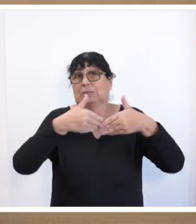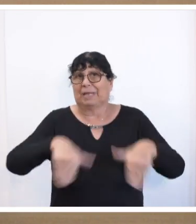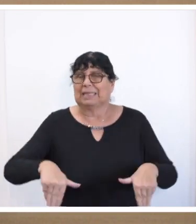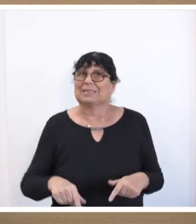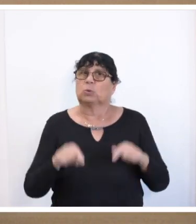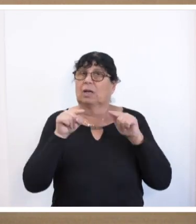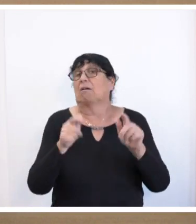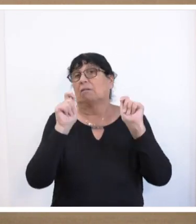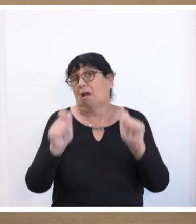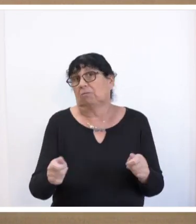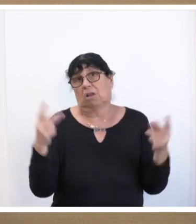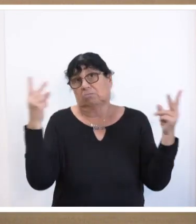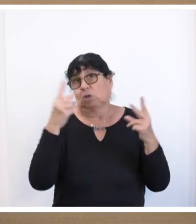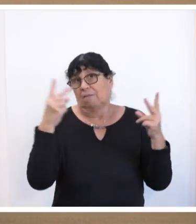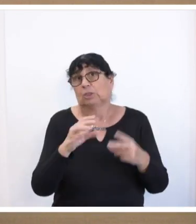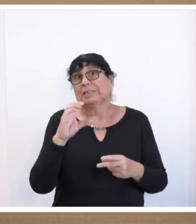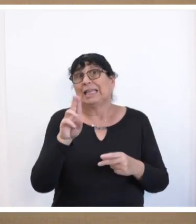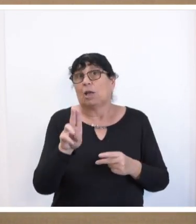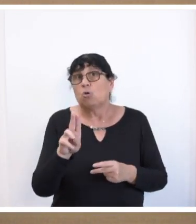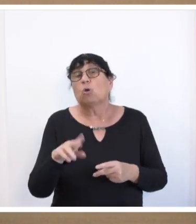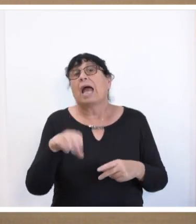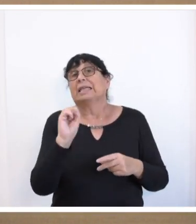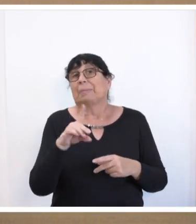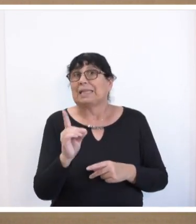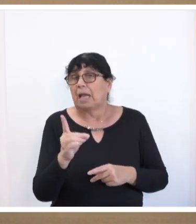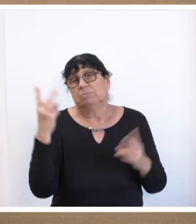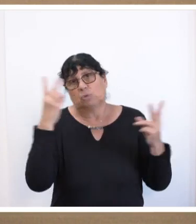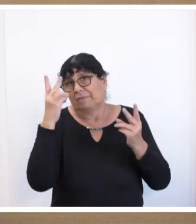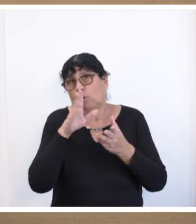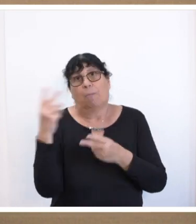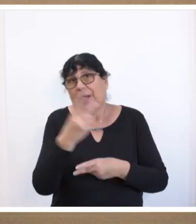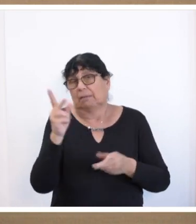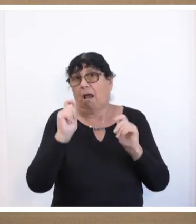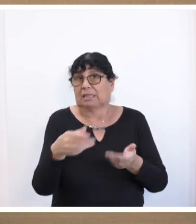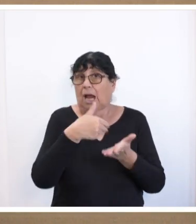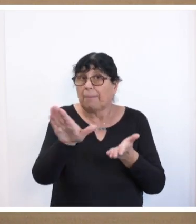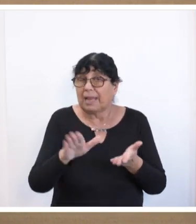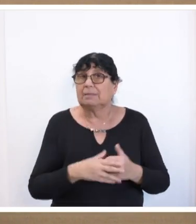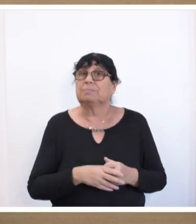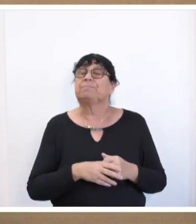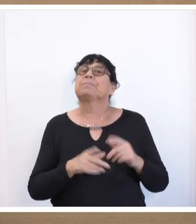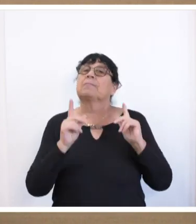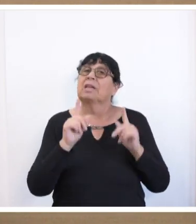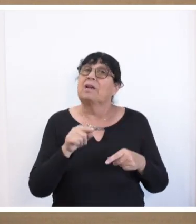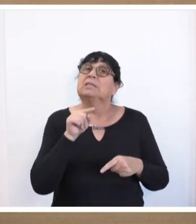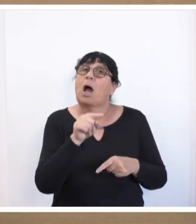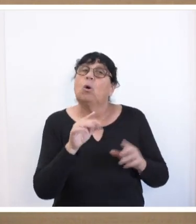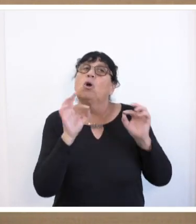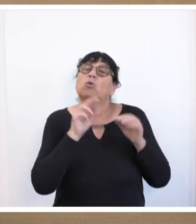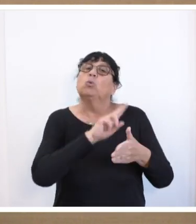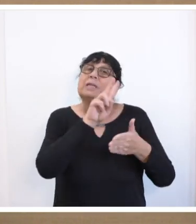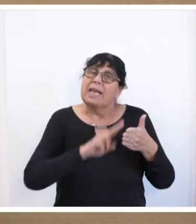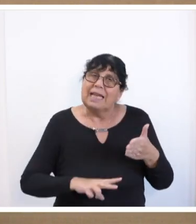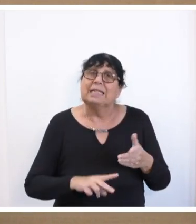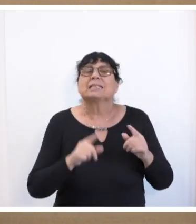Antrag werden wir ablegen, Kollegen der CDU, den von der SPD sowieso, da sie obgleich erstellenweise vernünftig liest, damit